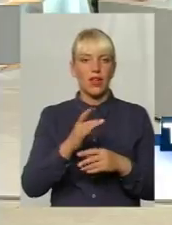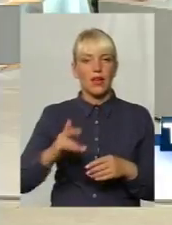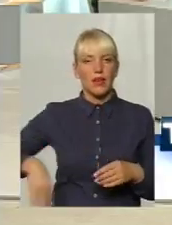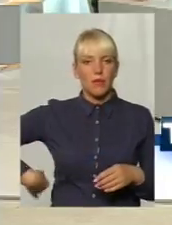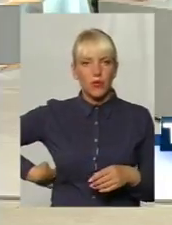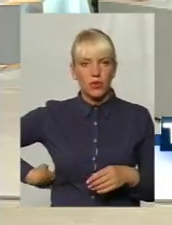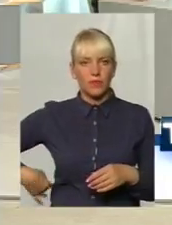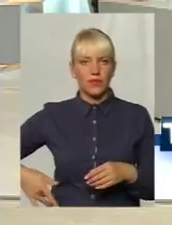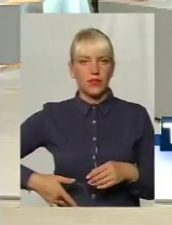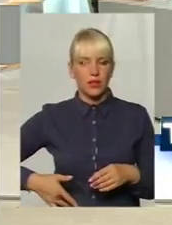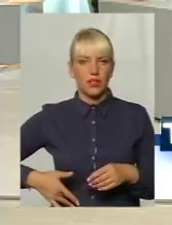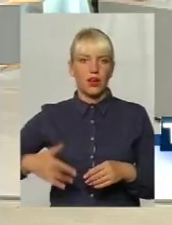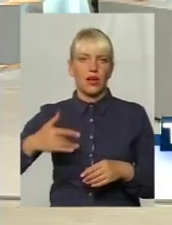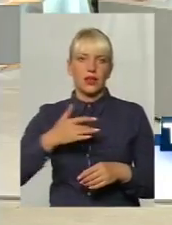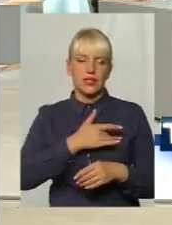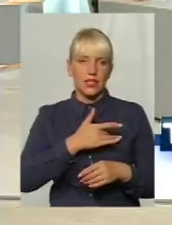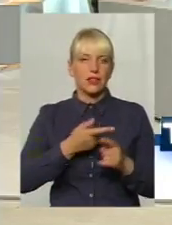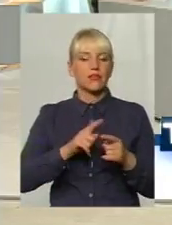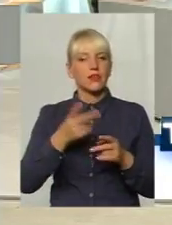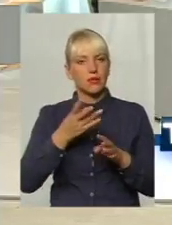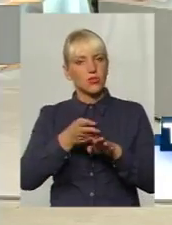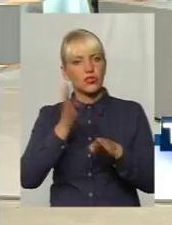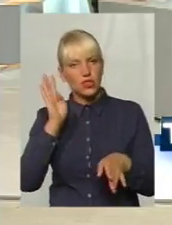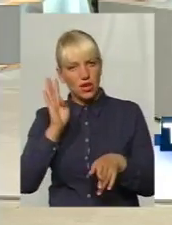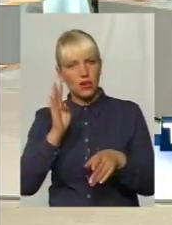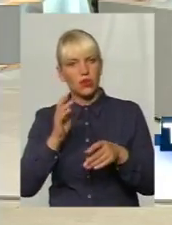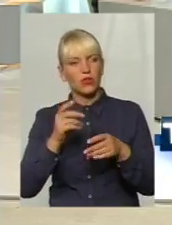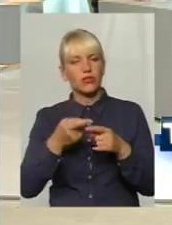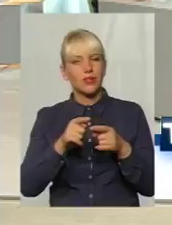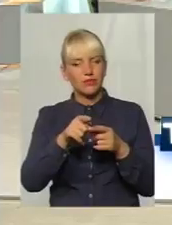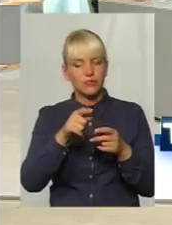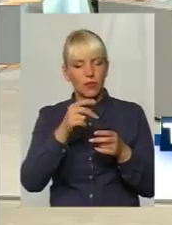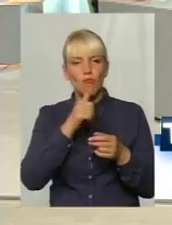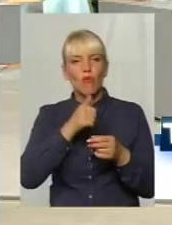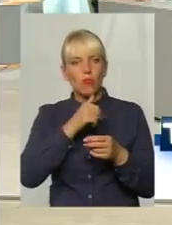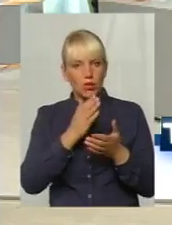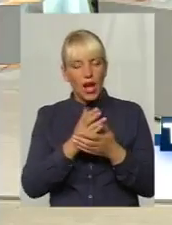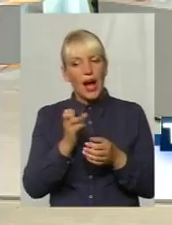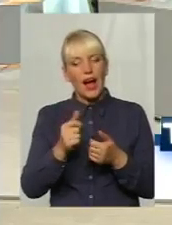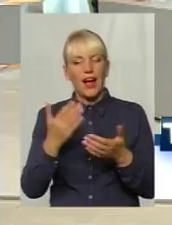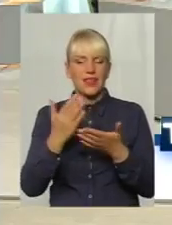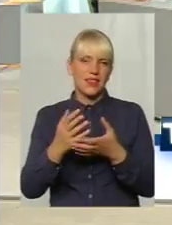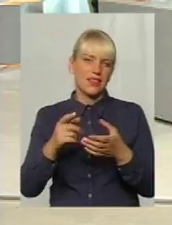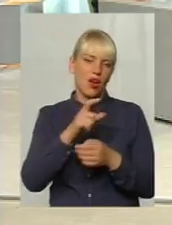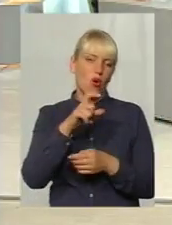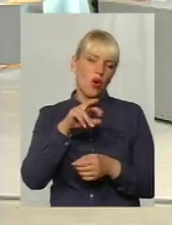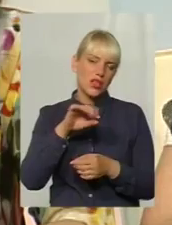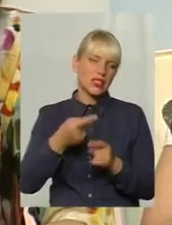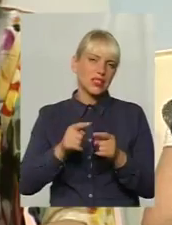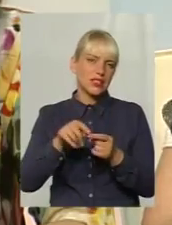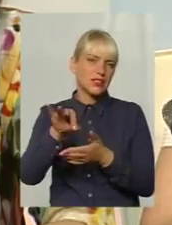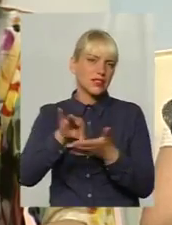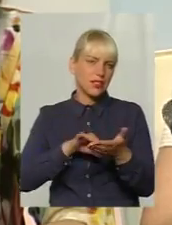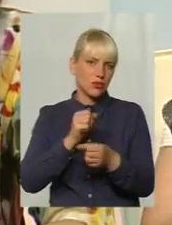більш треба почекати черга. А от саме один холістерин це є цитовий аналіз, який робиться відразу. Тому треба пацієнті все-таки